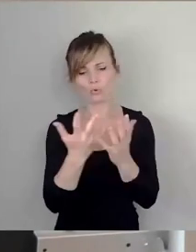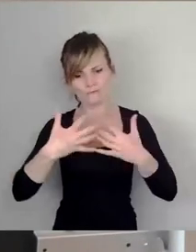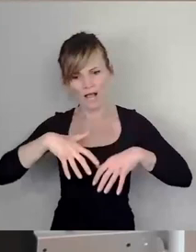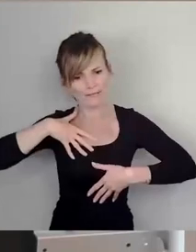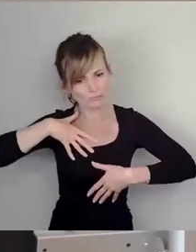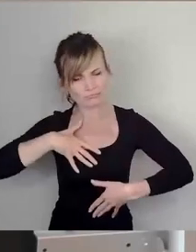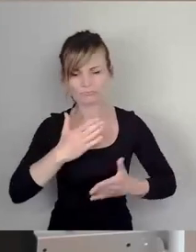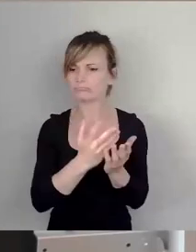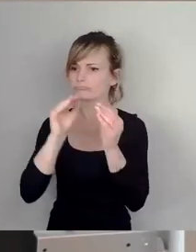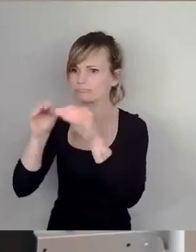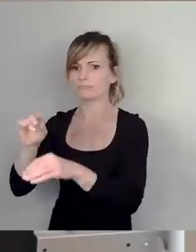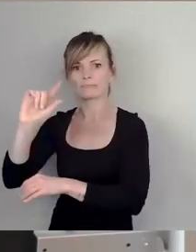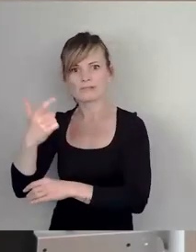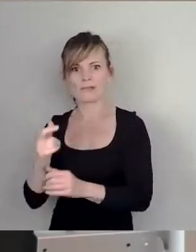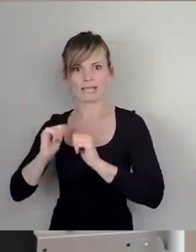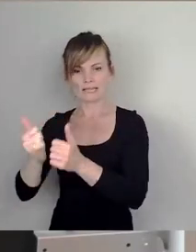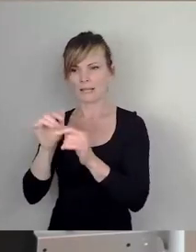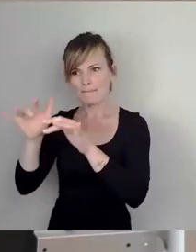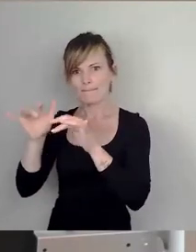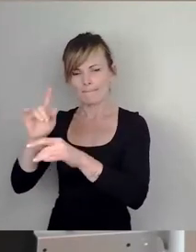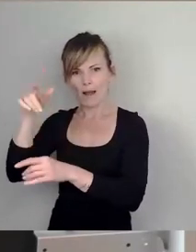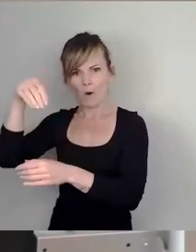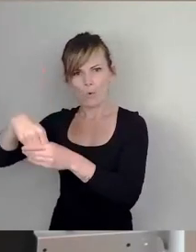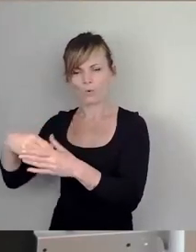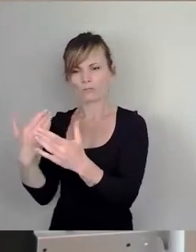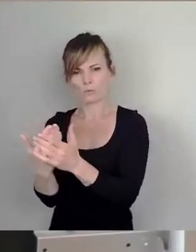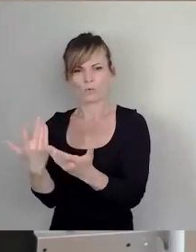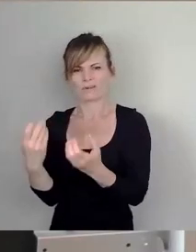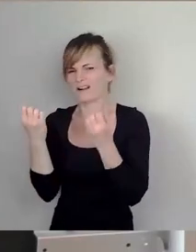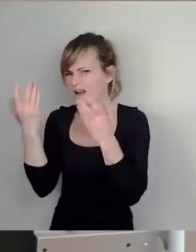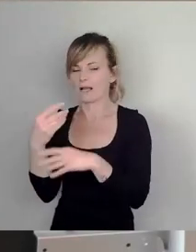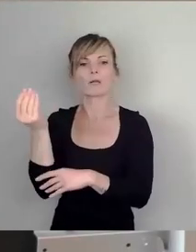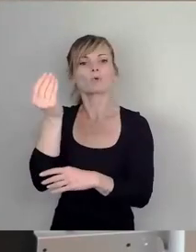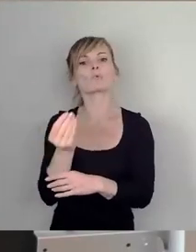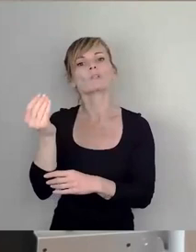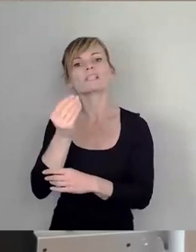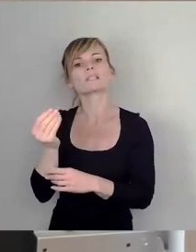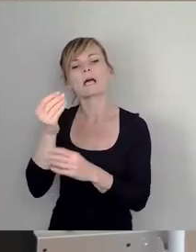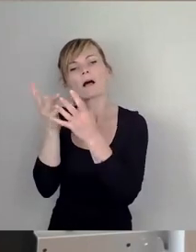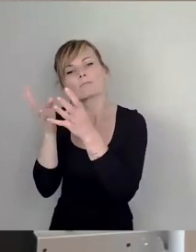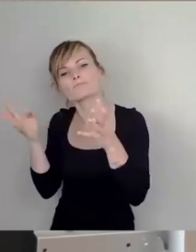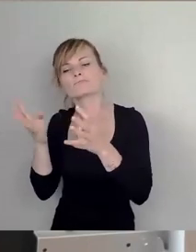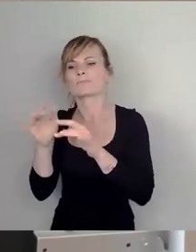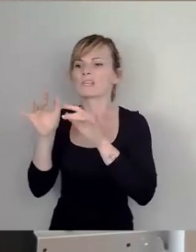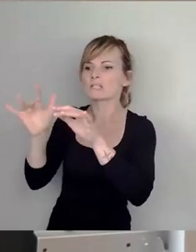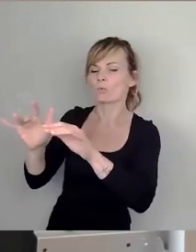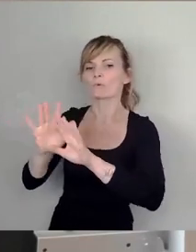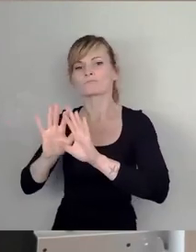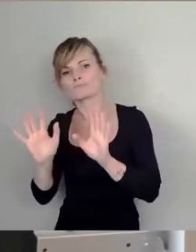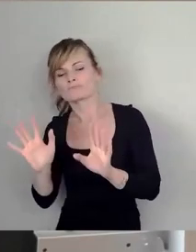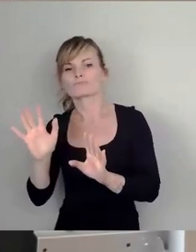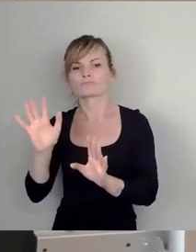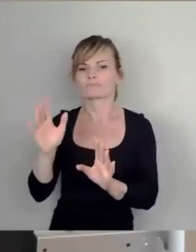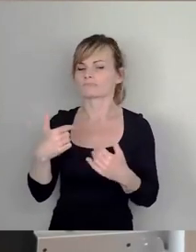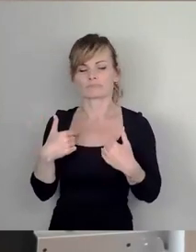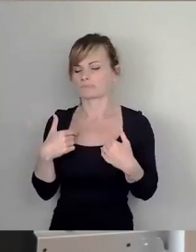die auch in den zweiten Teil hineingewirkt haben. Das ist unbestritten. Über die künstlerische Dimension, von der er gründlich erlaube ich mir